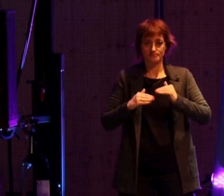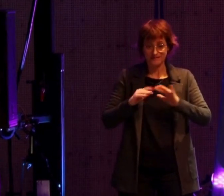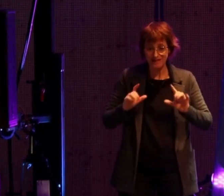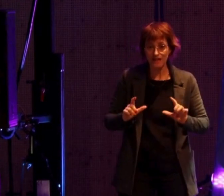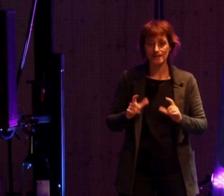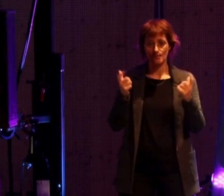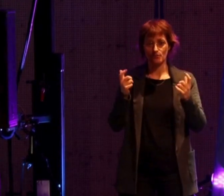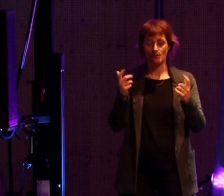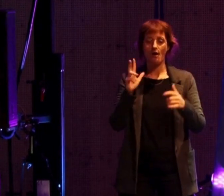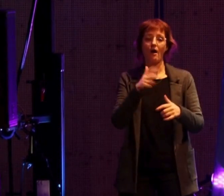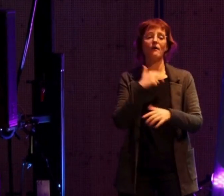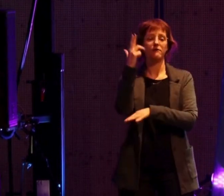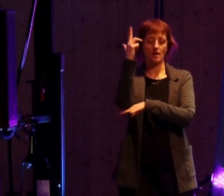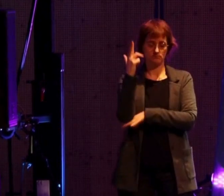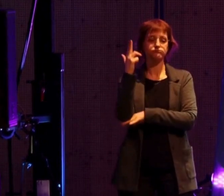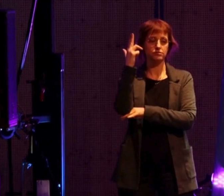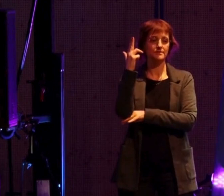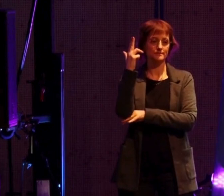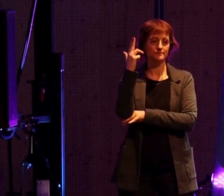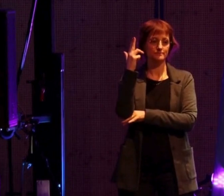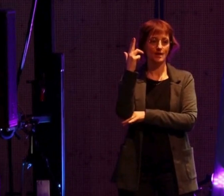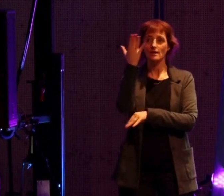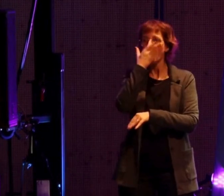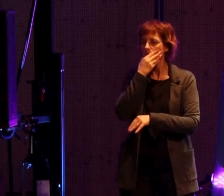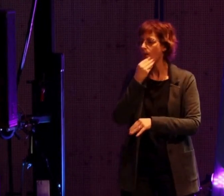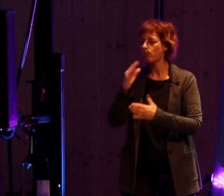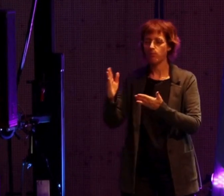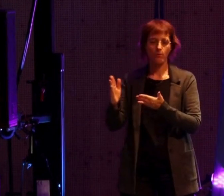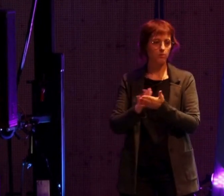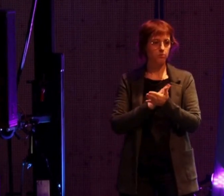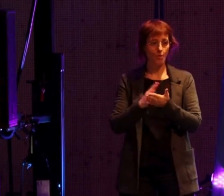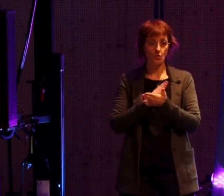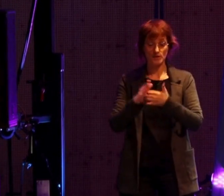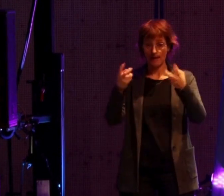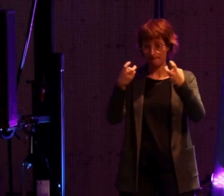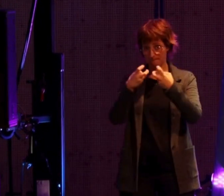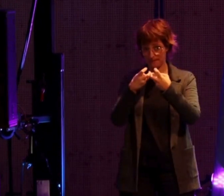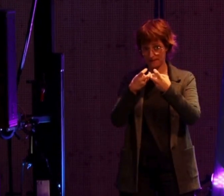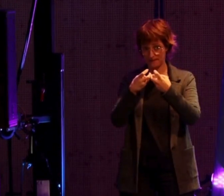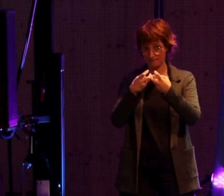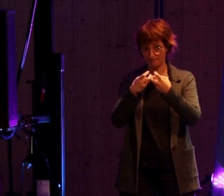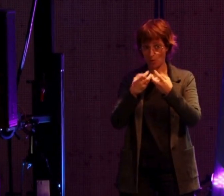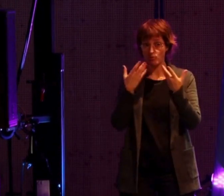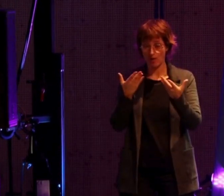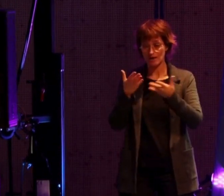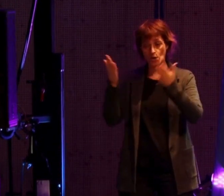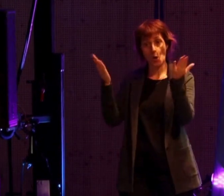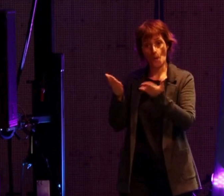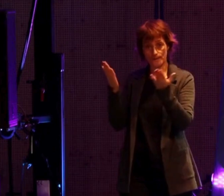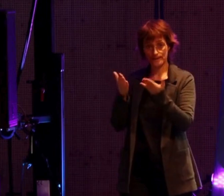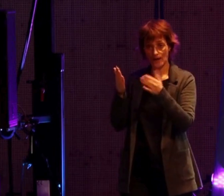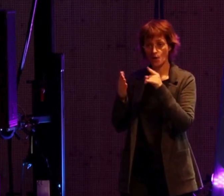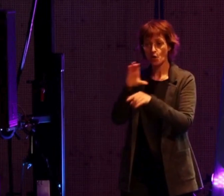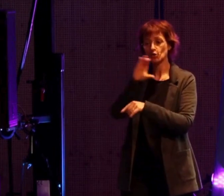clinique est enfin engagé. Et ce magnifique projet d'un montant pour l'hôpital stricto